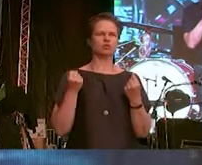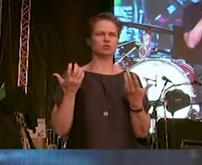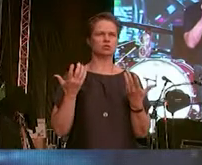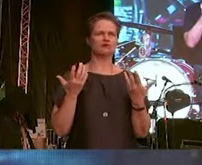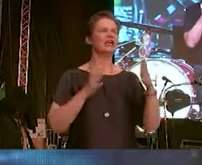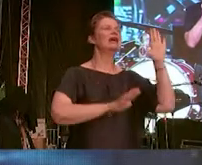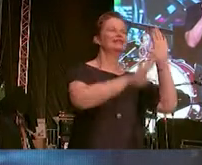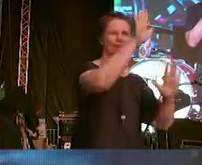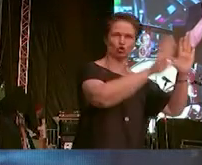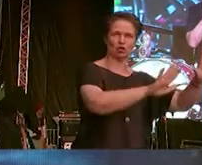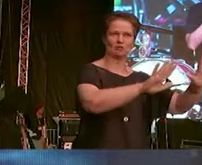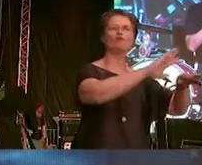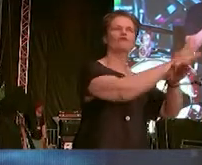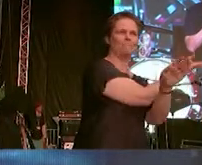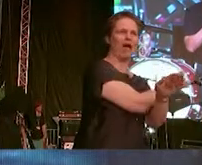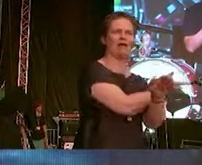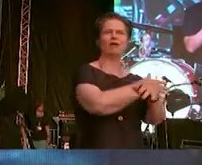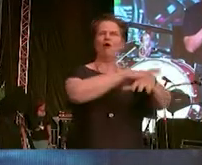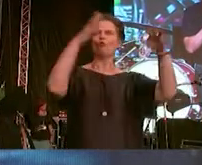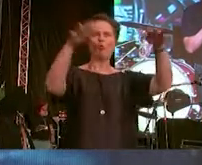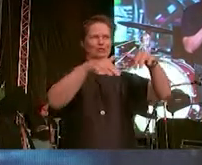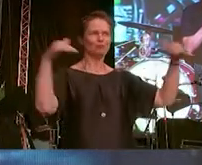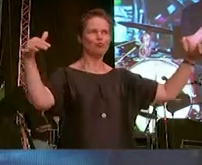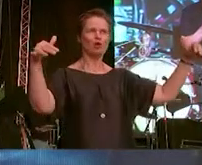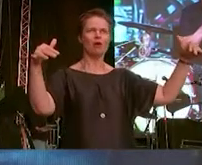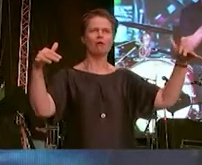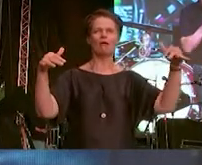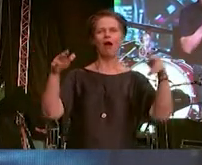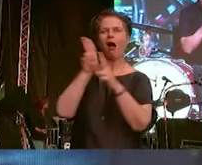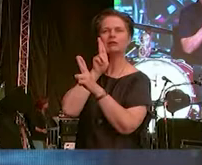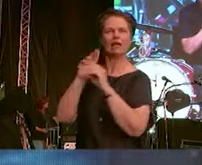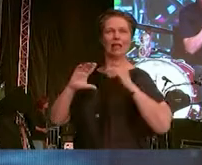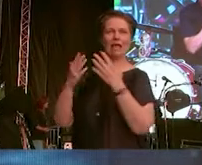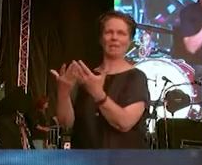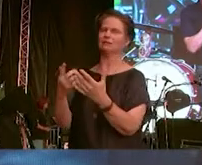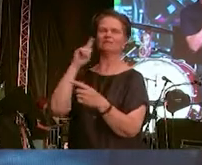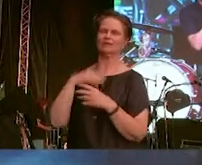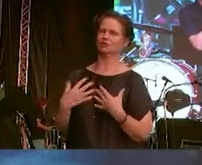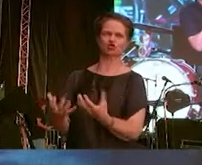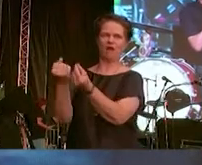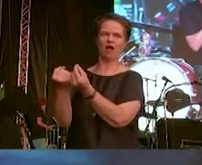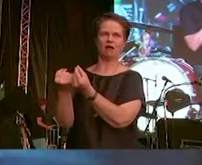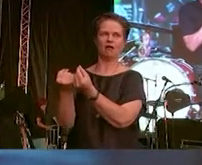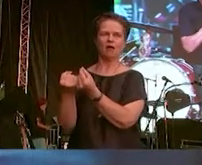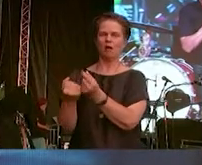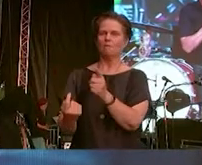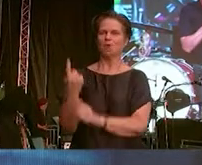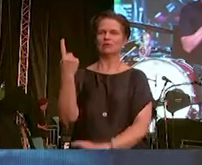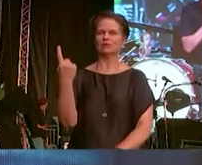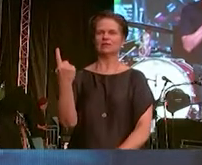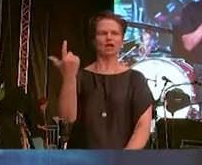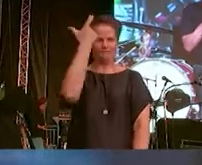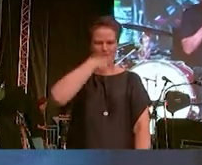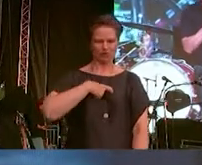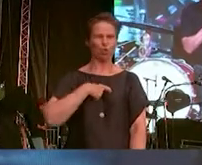einer Demonstration und abseits einer großen Bühne. Jede und jeder weiß, wie schnell in einem persönlich Angst und